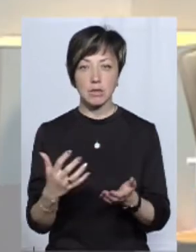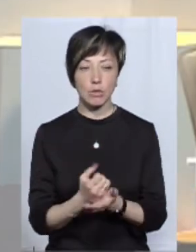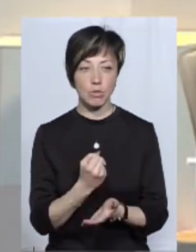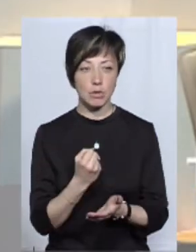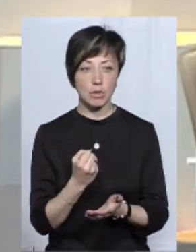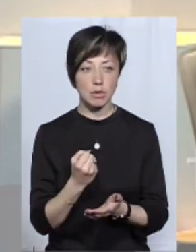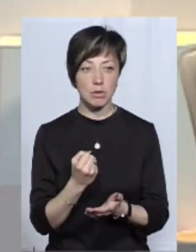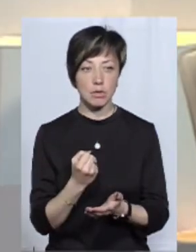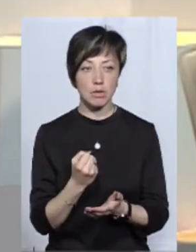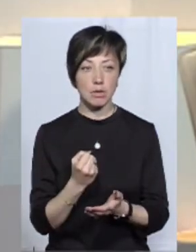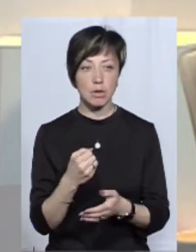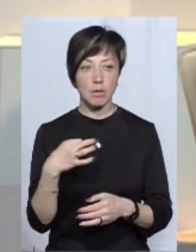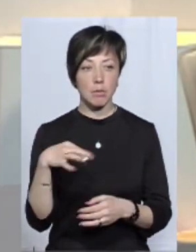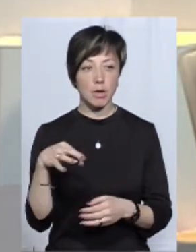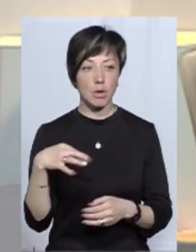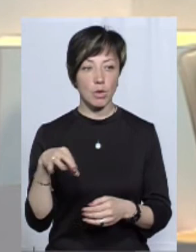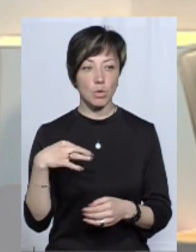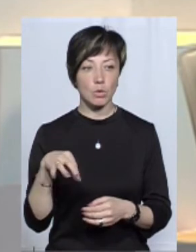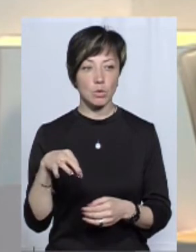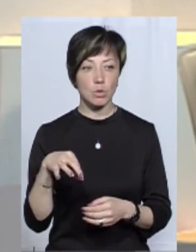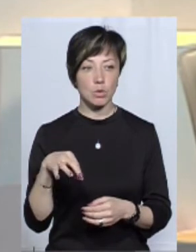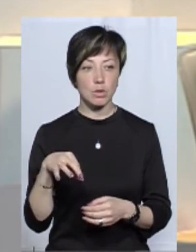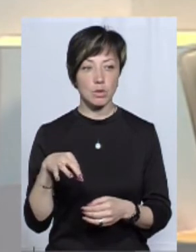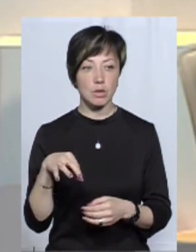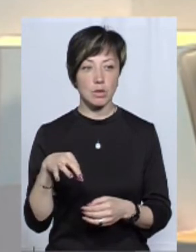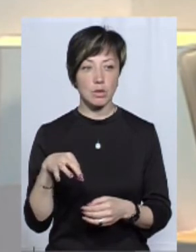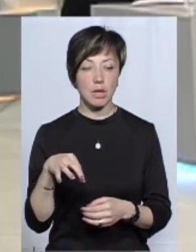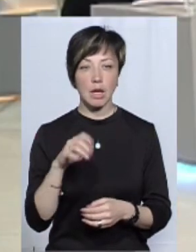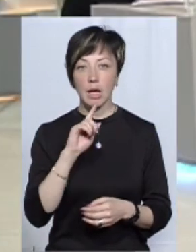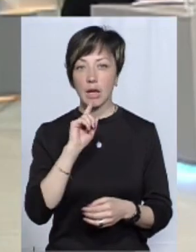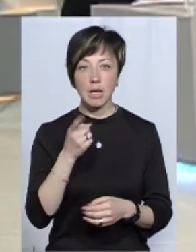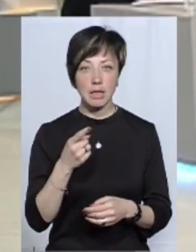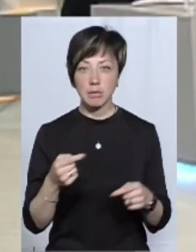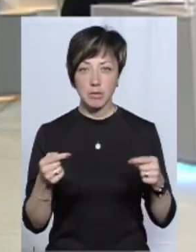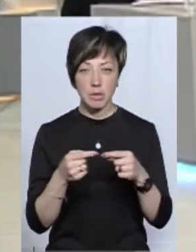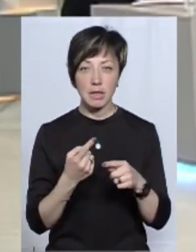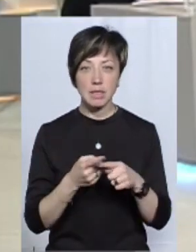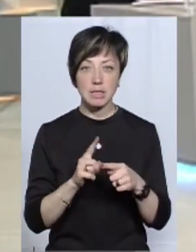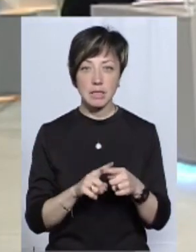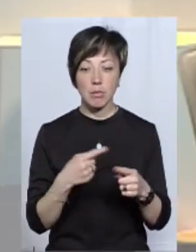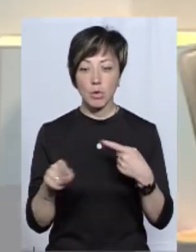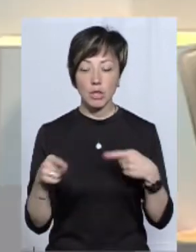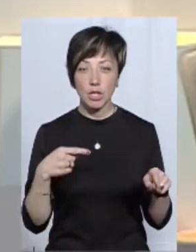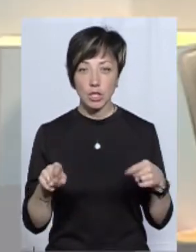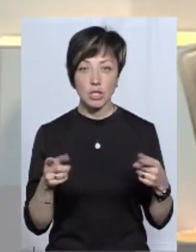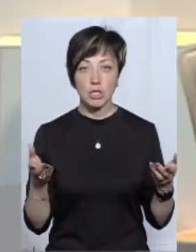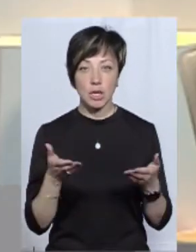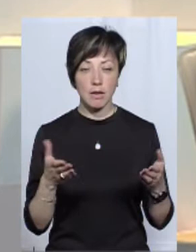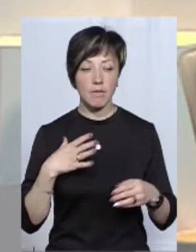брилочок, де не зовсім рік співпадає. Це ті протирічні, які